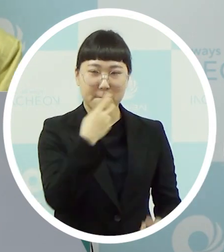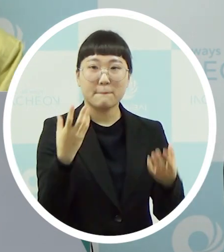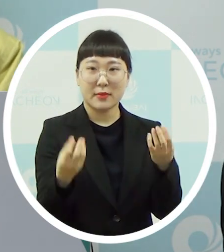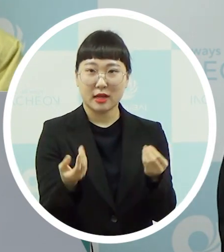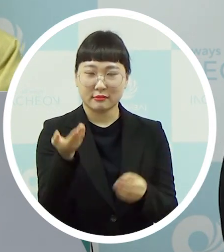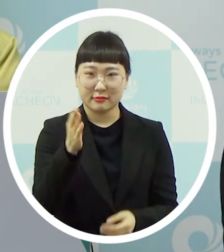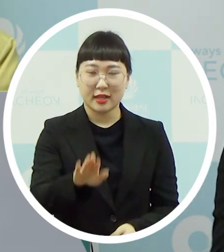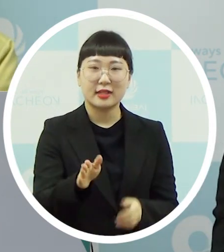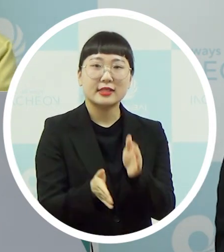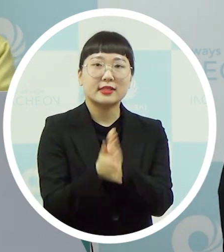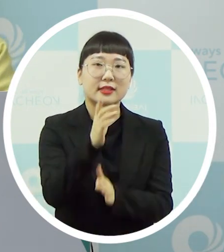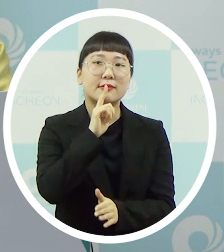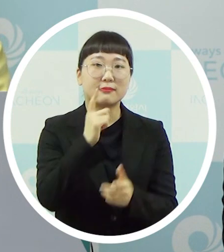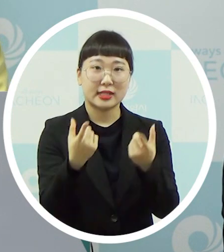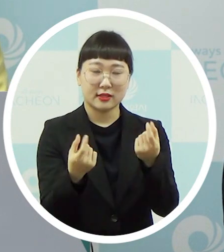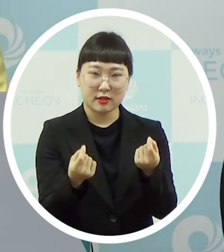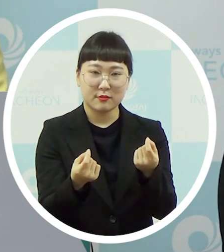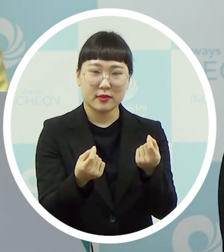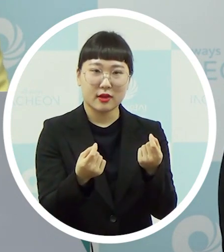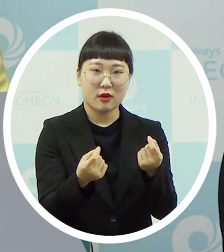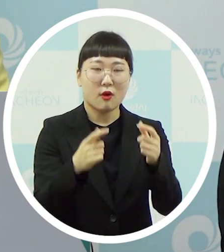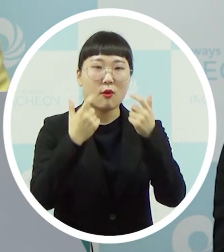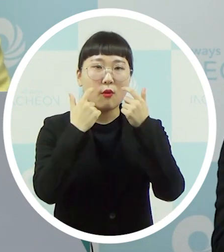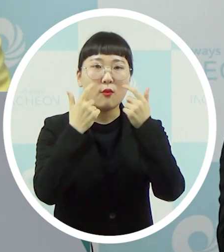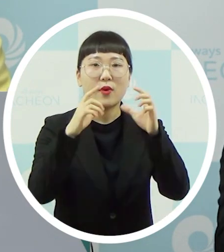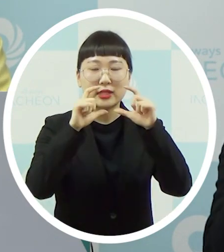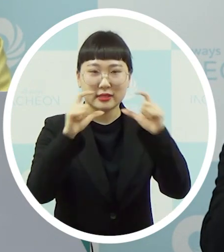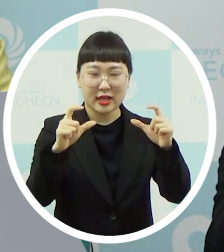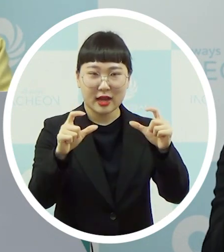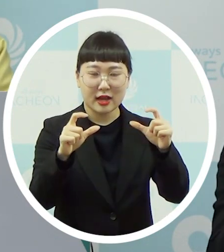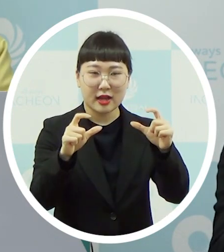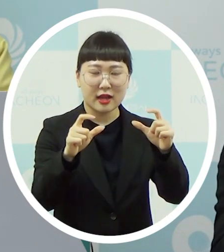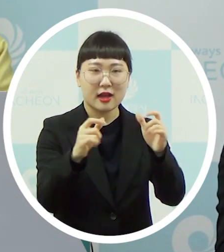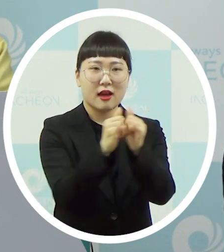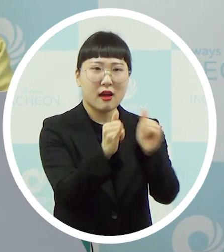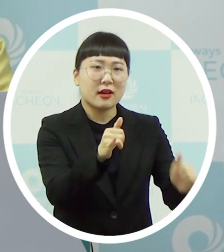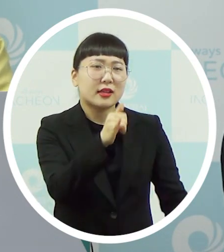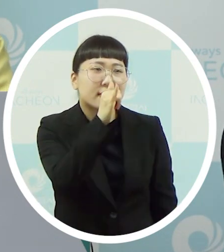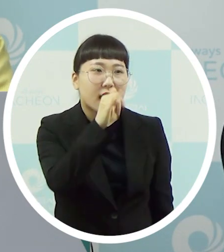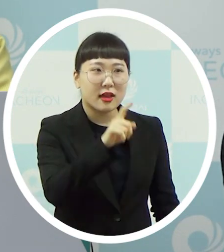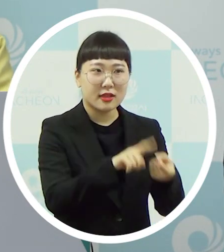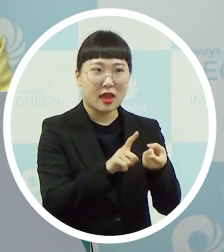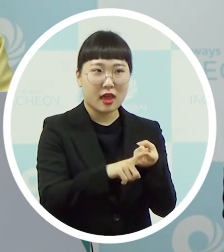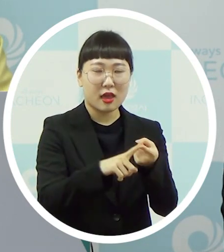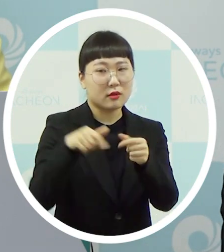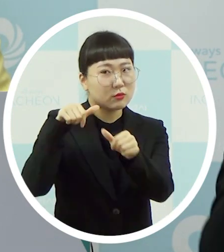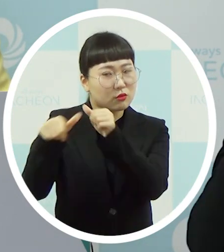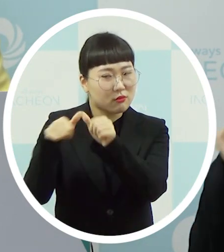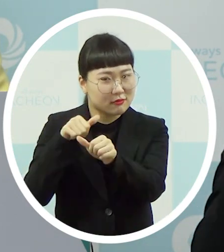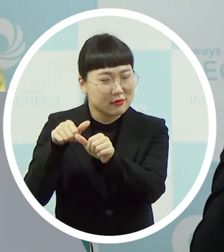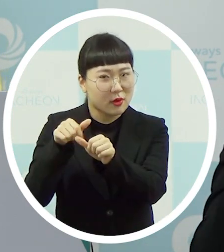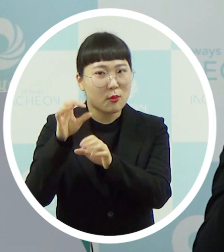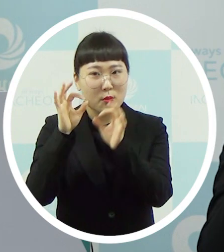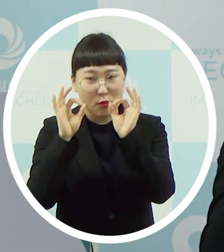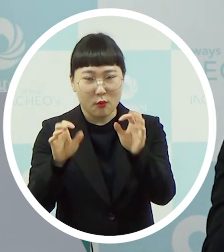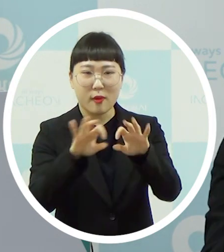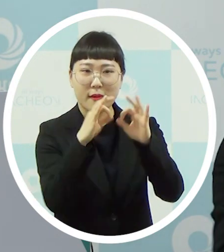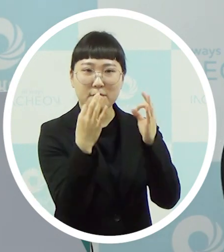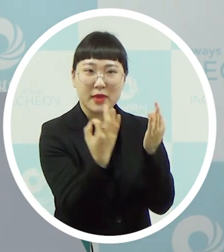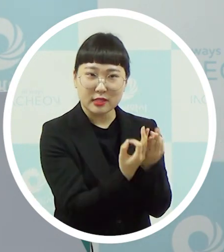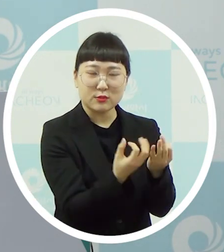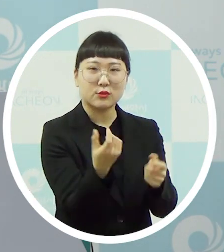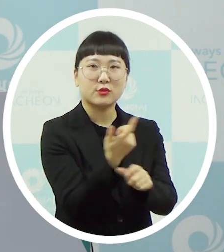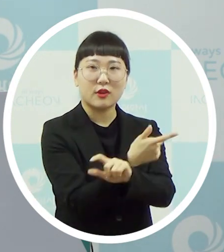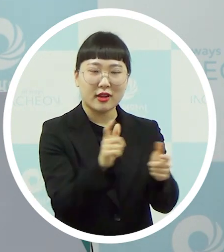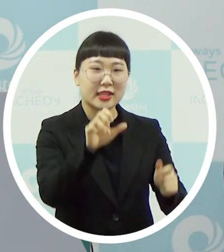말씀하신 대로 확진자가 있다는 소문에 따라서 지역에 이제 잘 아시는 것처럼 SNS라든지 지역의 카페라든지